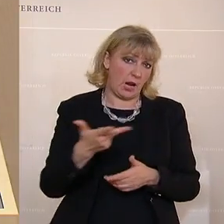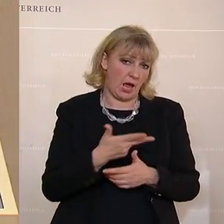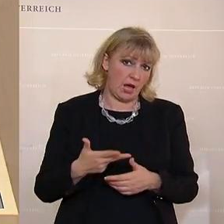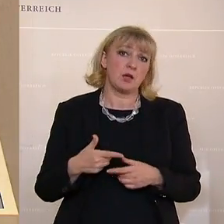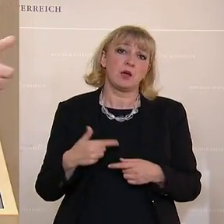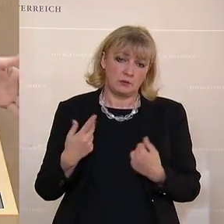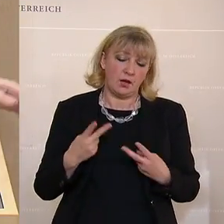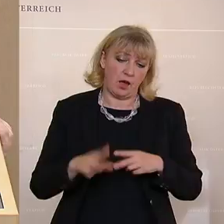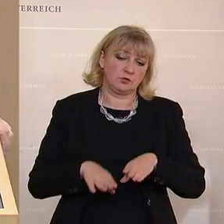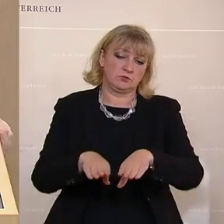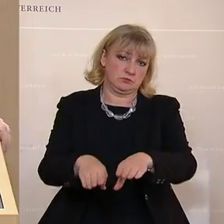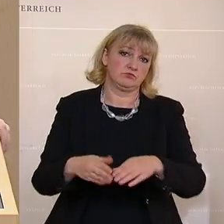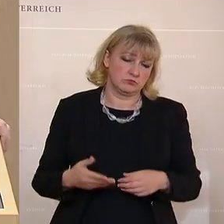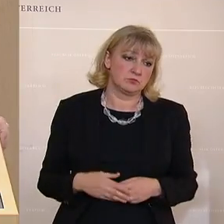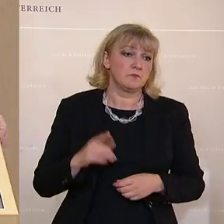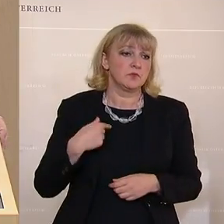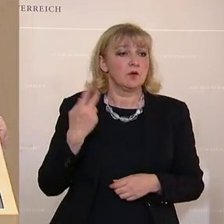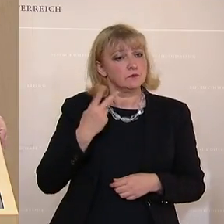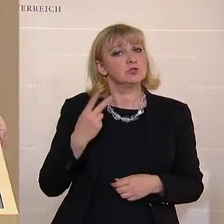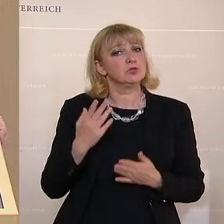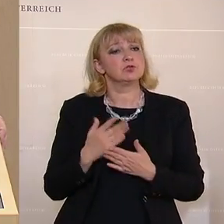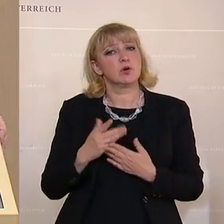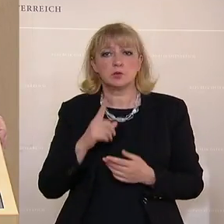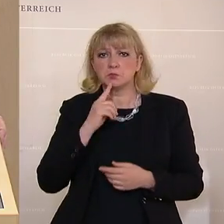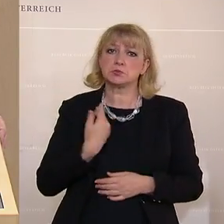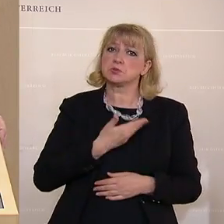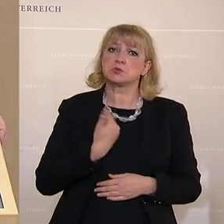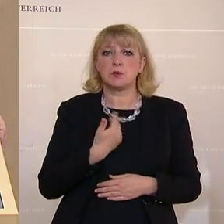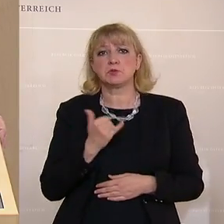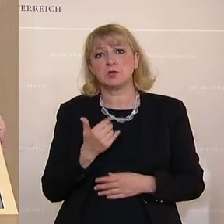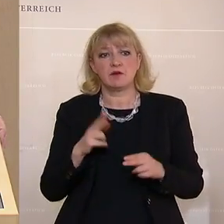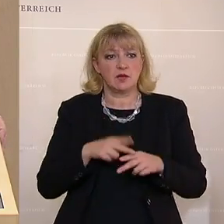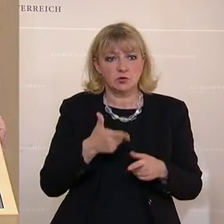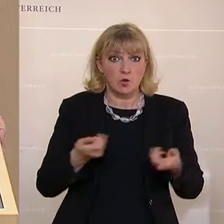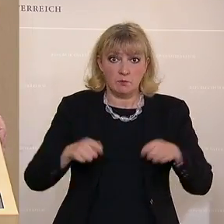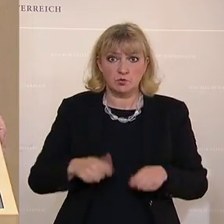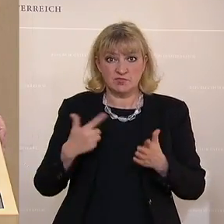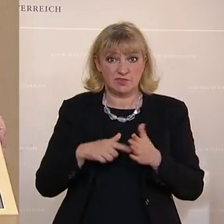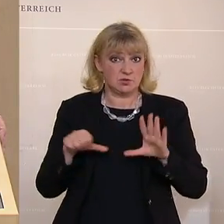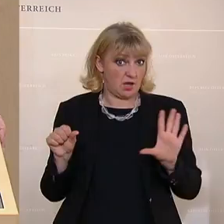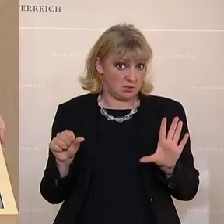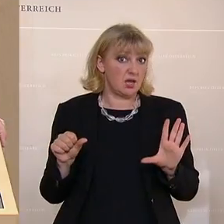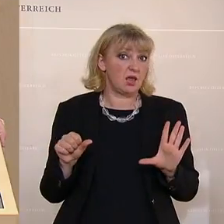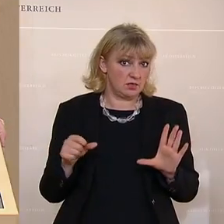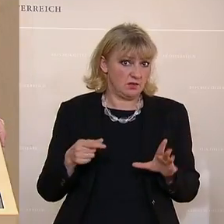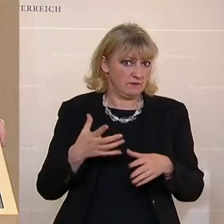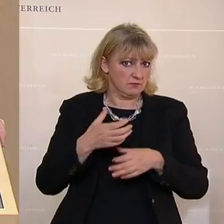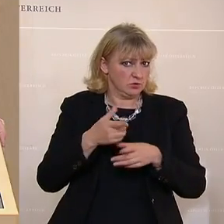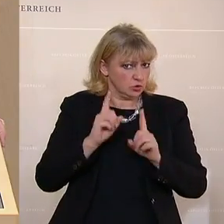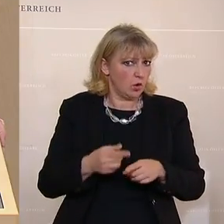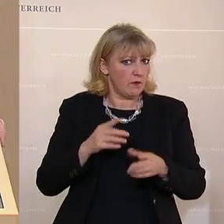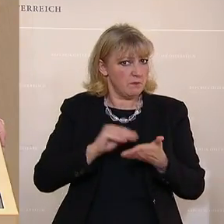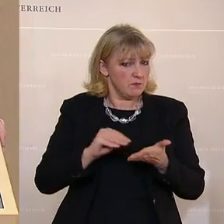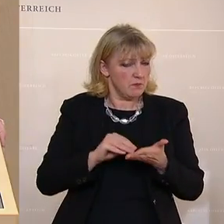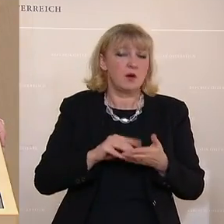voranzuschreiten. Und da verstehe ich, dass man durchaus auch skeptisch ist, wenn bei einem solchen Beschluss 2016 wieder gefasst werden hätte sollen,